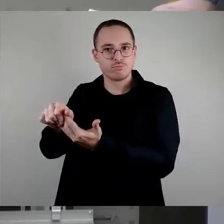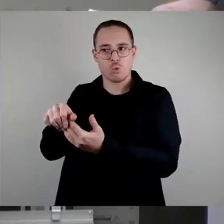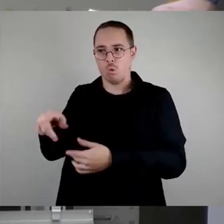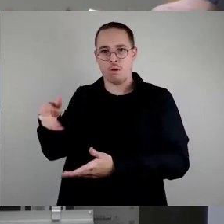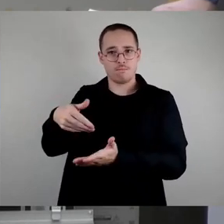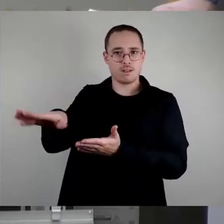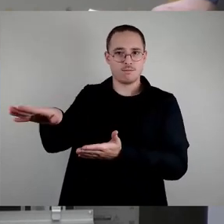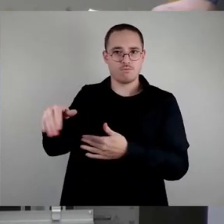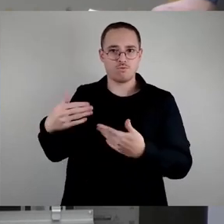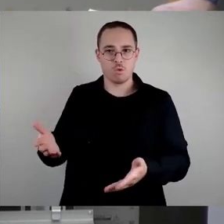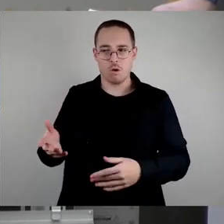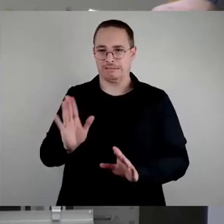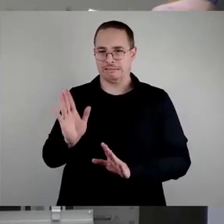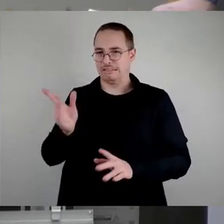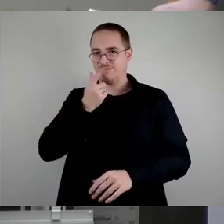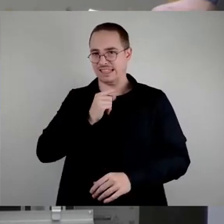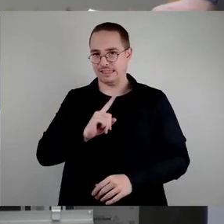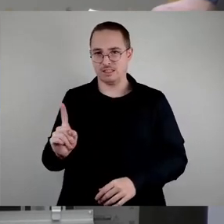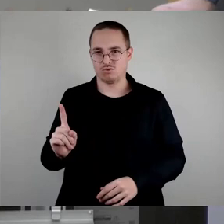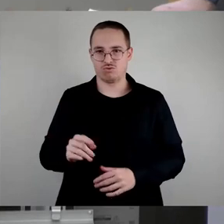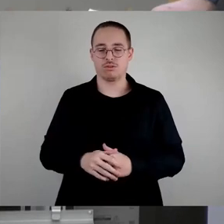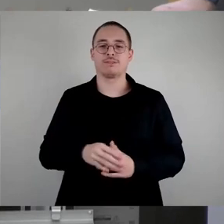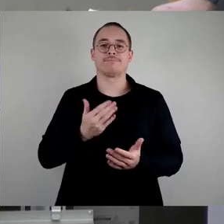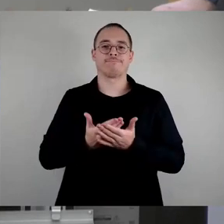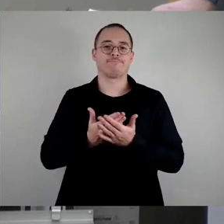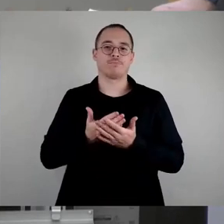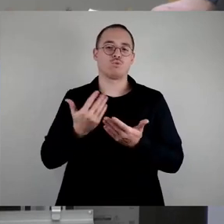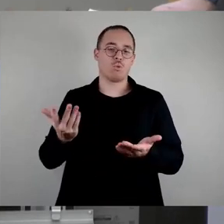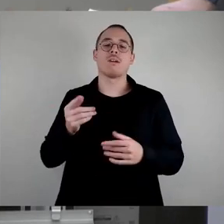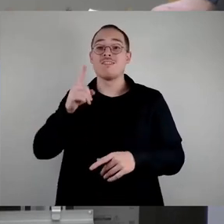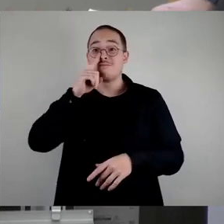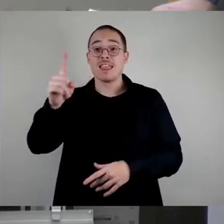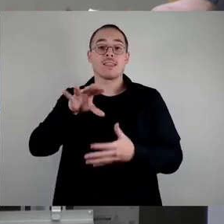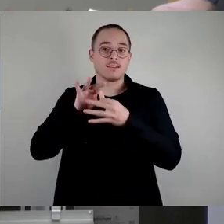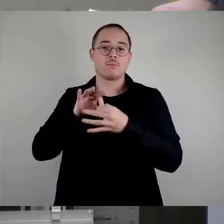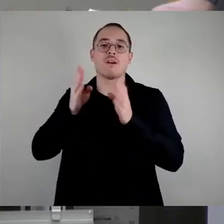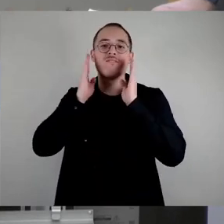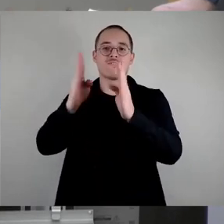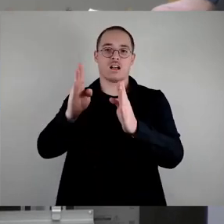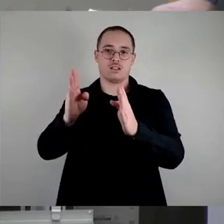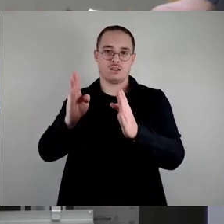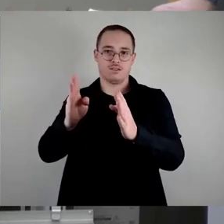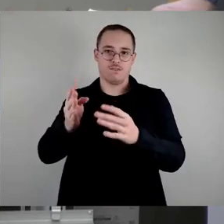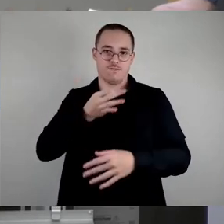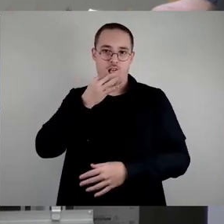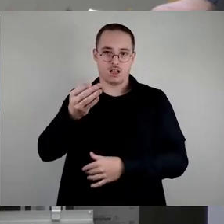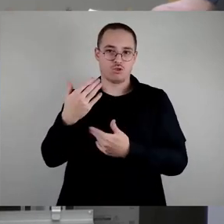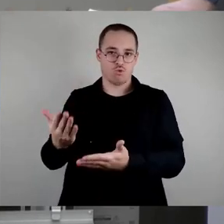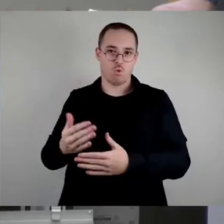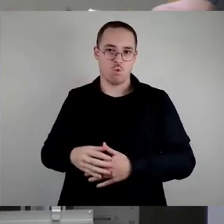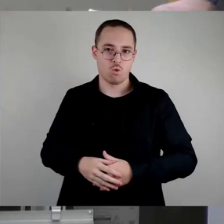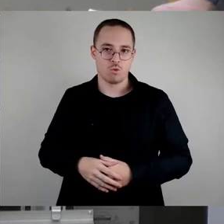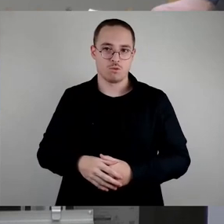fachspezifische Frage handelt. Und das ist hier meines Erachtens der Fall. Und wenn ich die Rechtsprechung in den letzten Jahren so mir